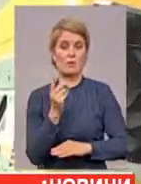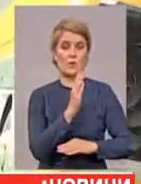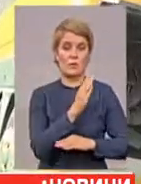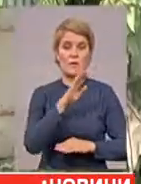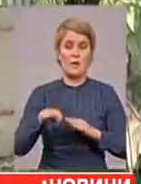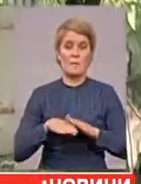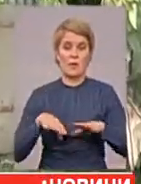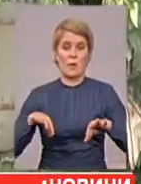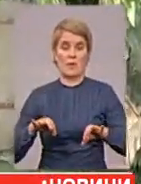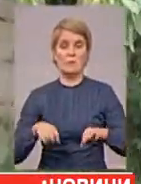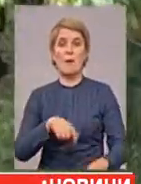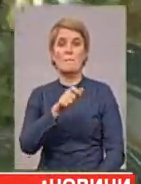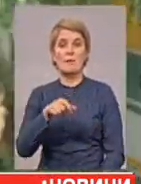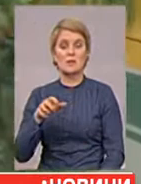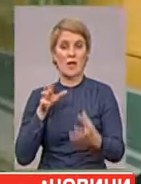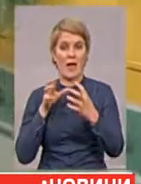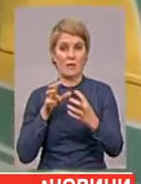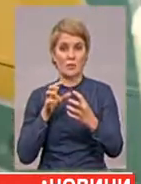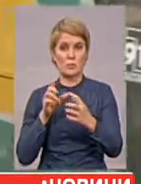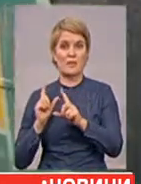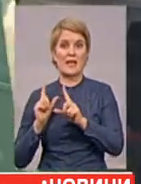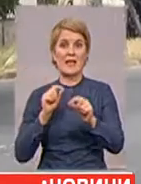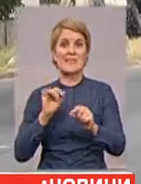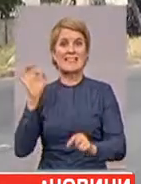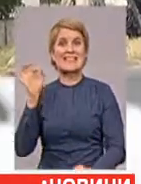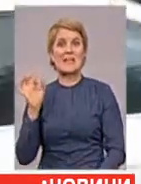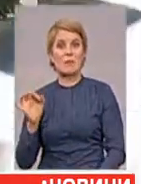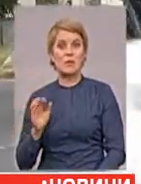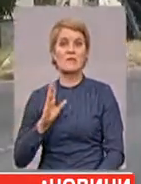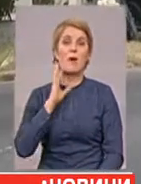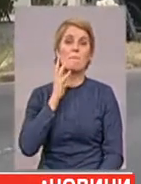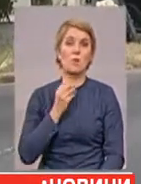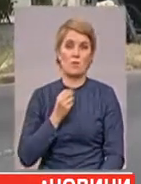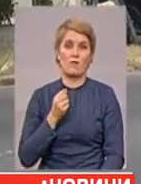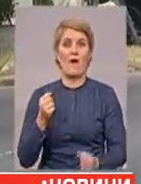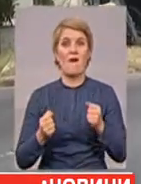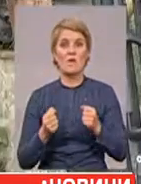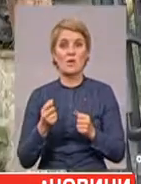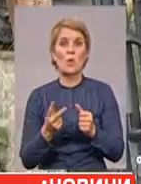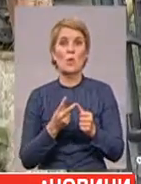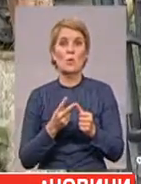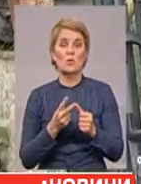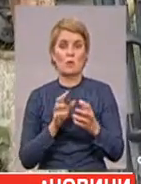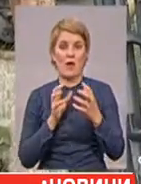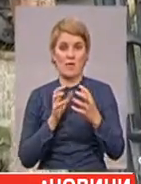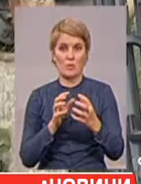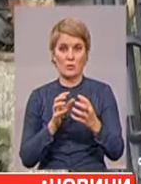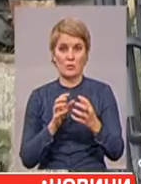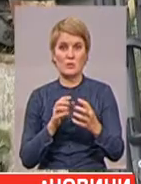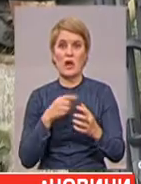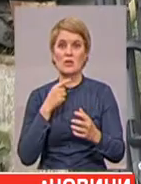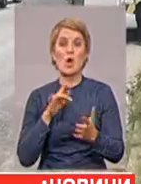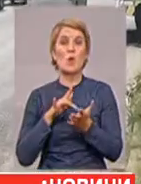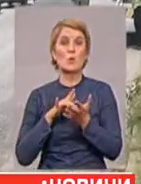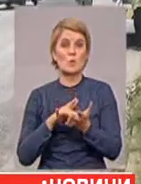під колесами. Пасажирський автобус їхав з Німеччини в Молдову. Водій іншого автобуса, очевидець події, переконує, що туристичний